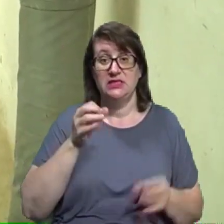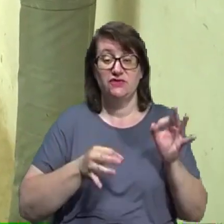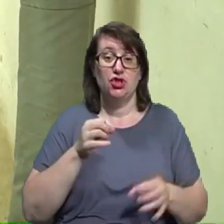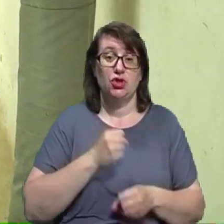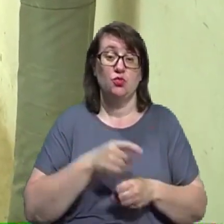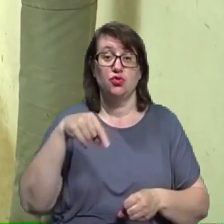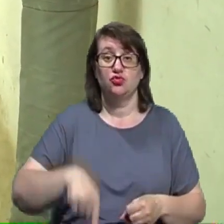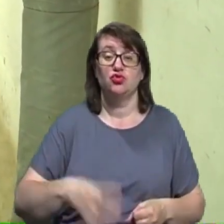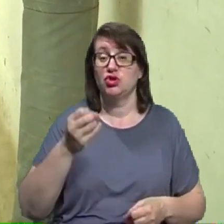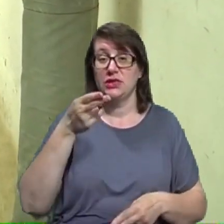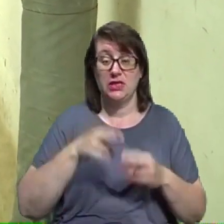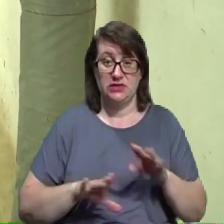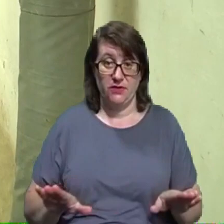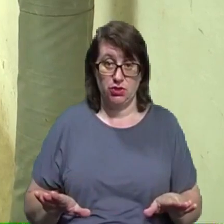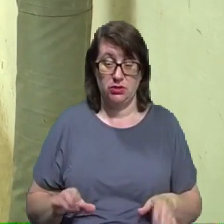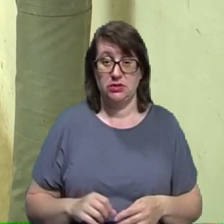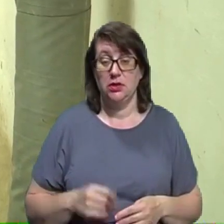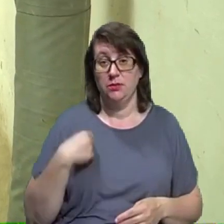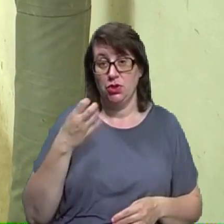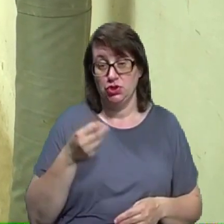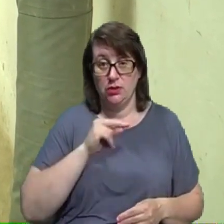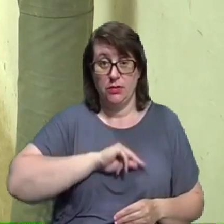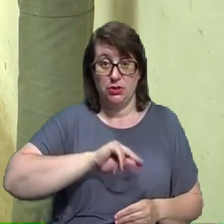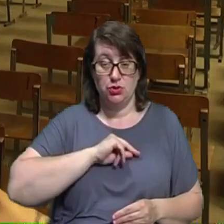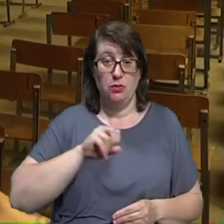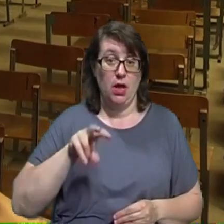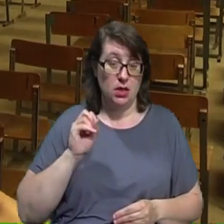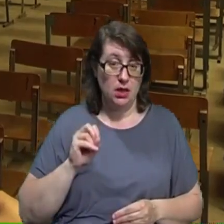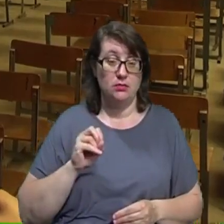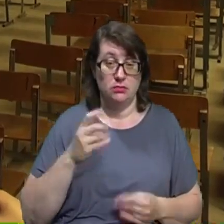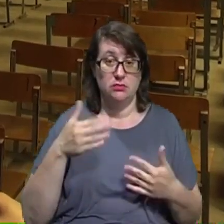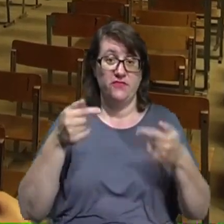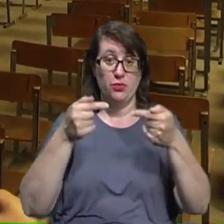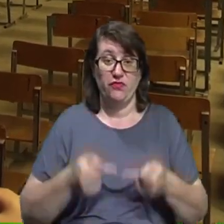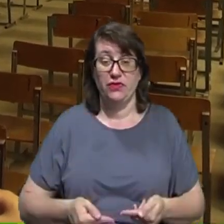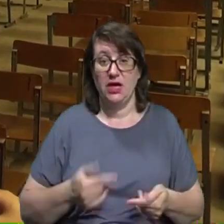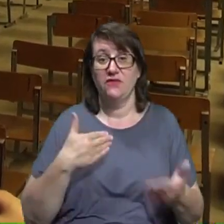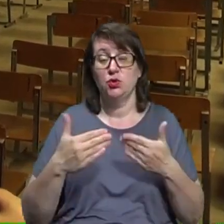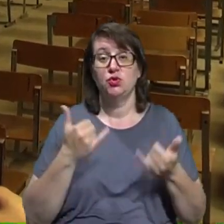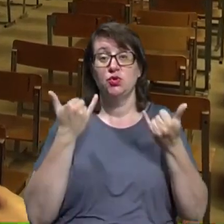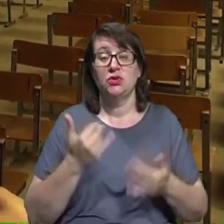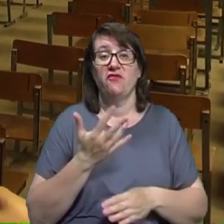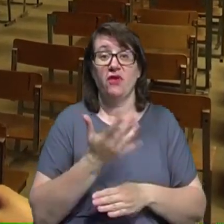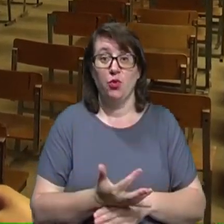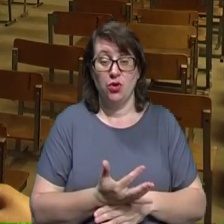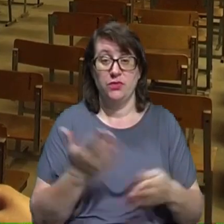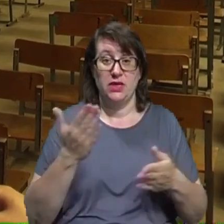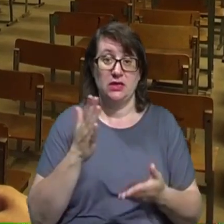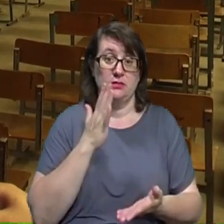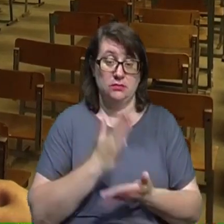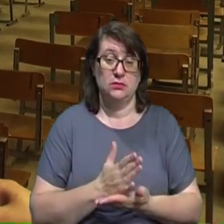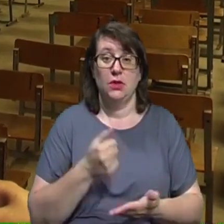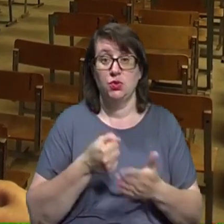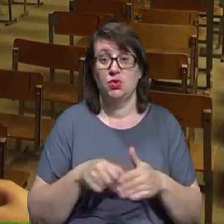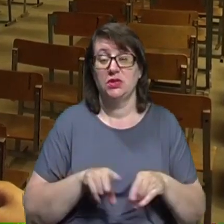завершилися, ми ще працюємо, але воно відповідає відносно сьогодні вимогам, які ставляться до таких тимчасових